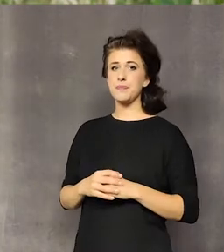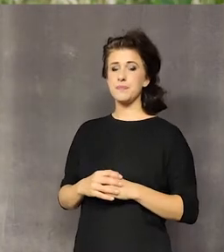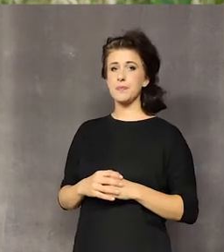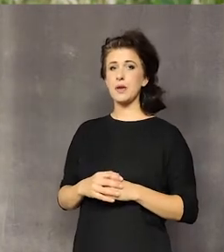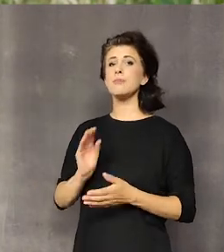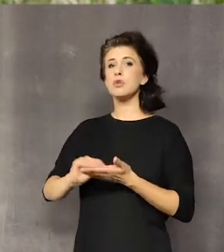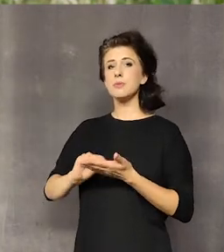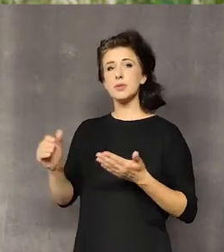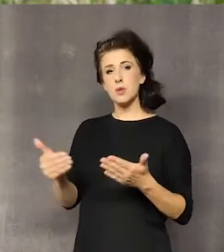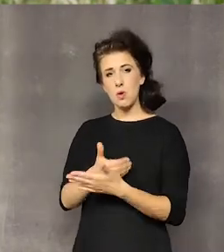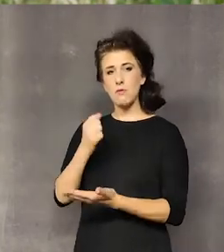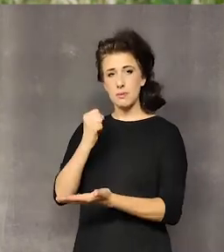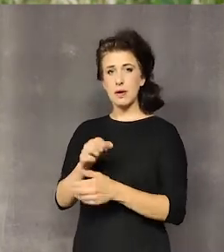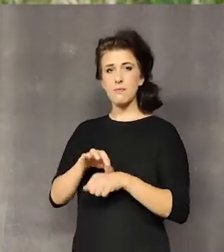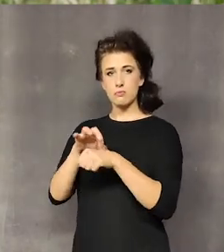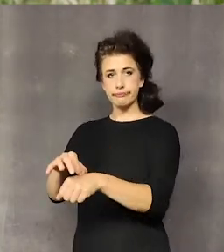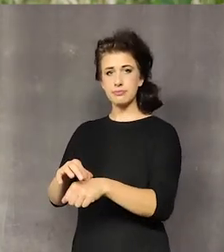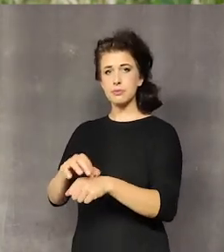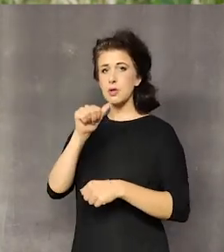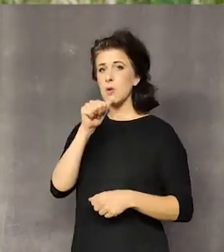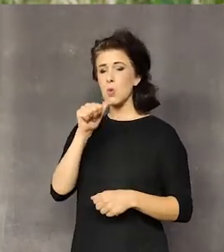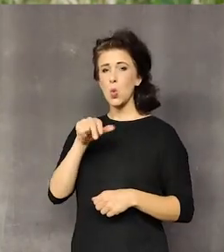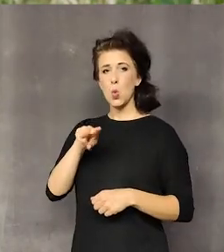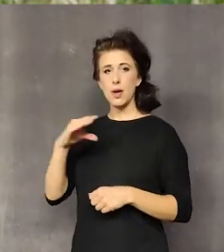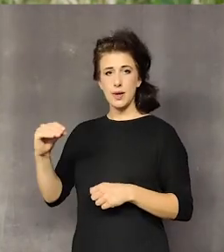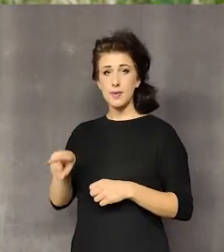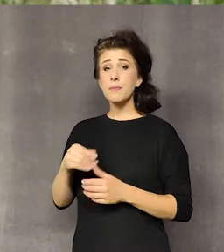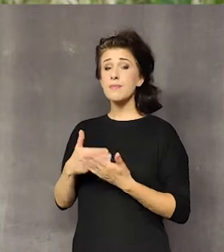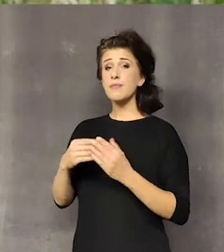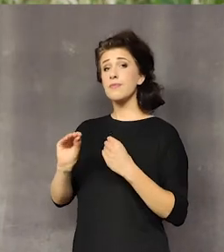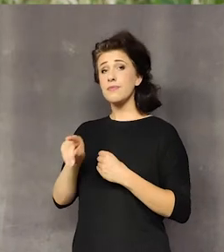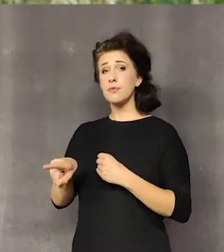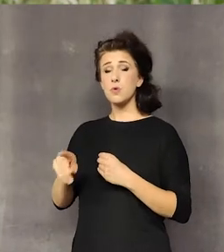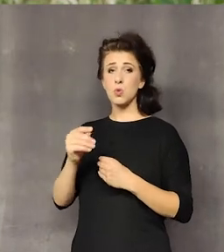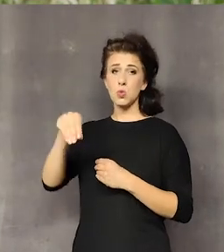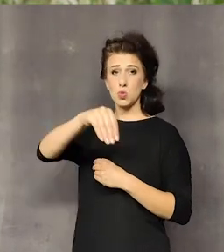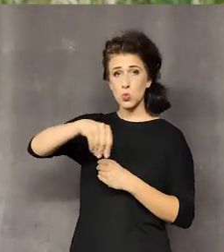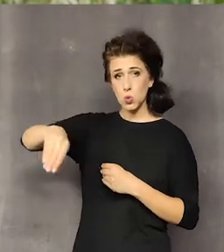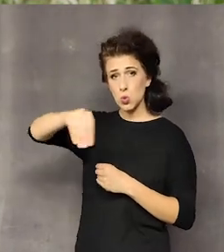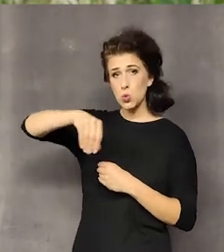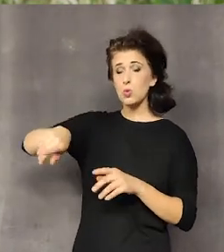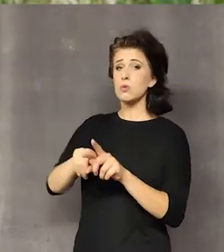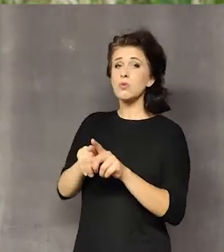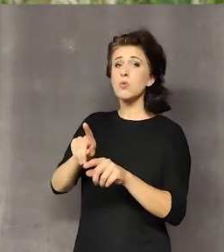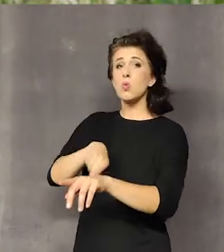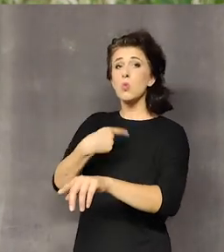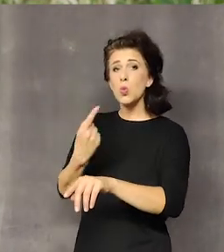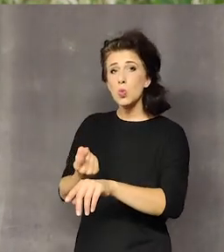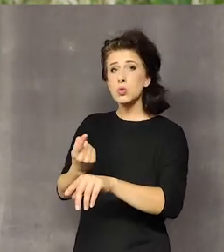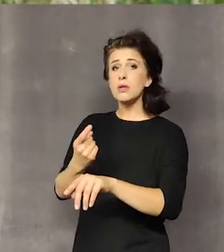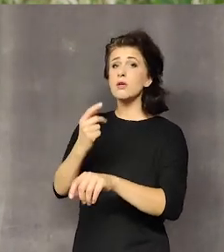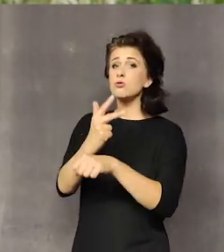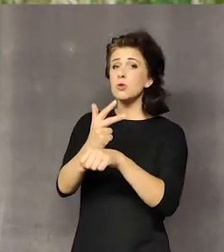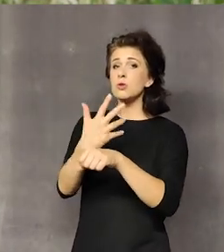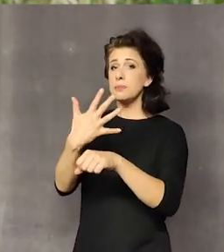tej chwili nowe przepisy, które weszły, to jest przepisy Unii Europejskiej, większość ziół ze stanowiska neutralnego nie może być dłuższa niż